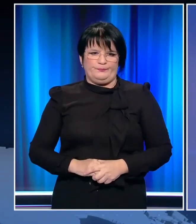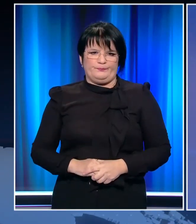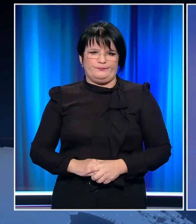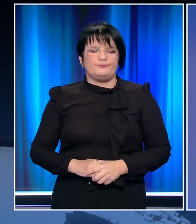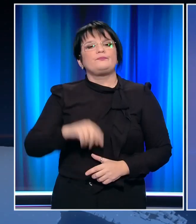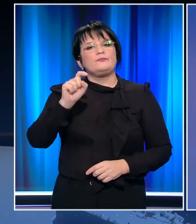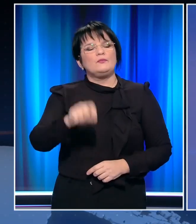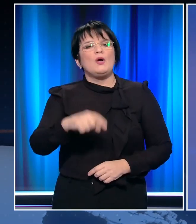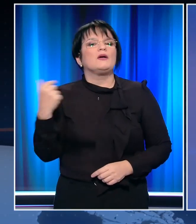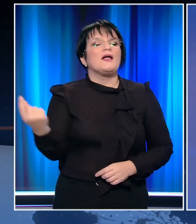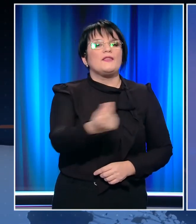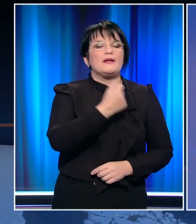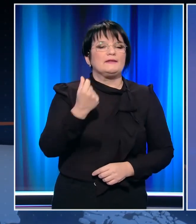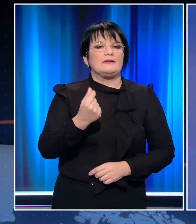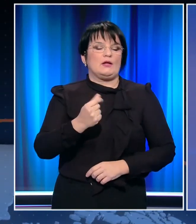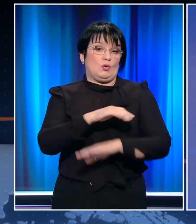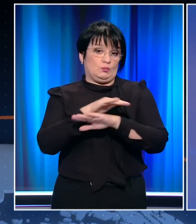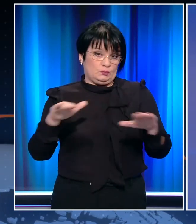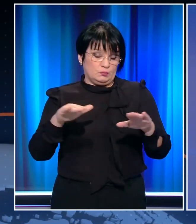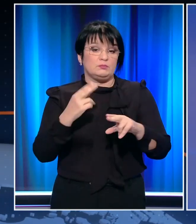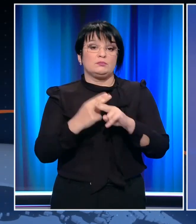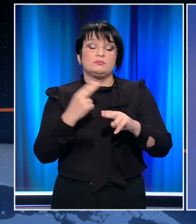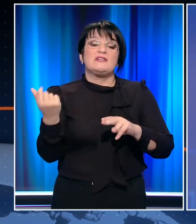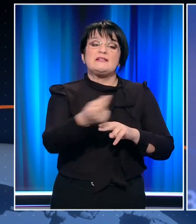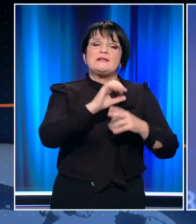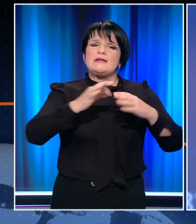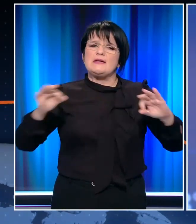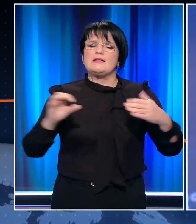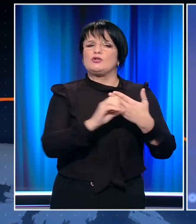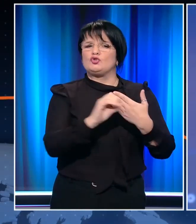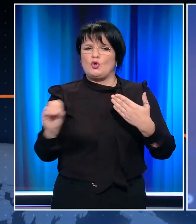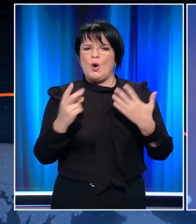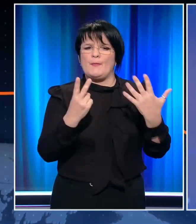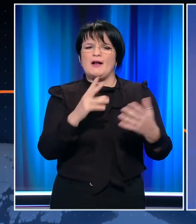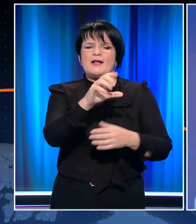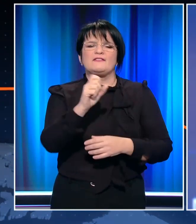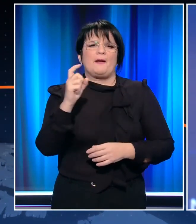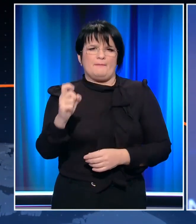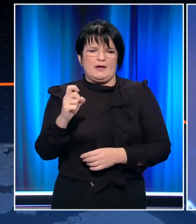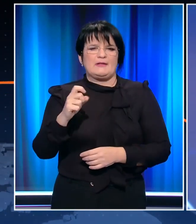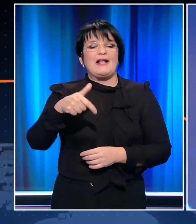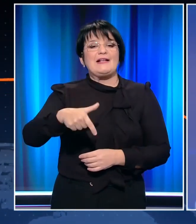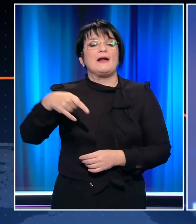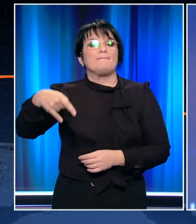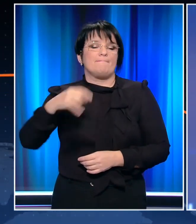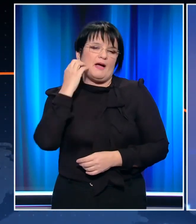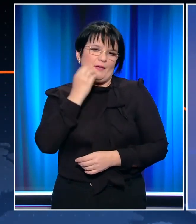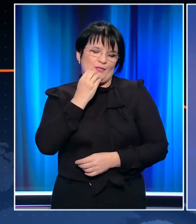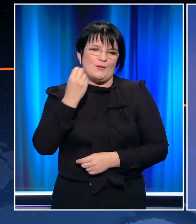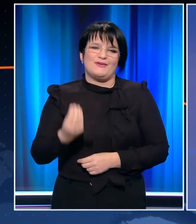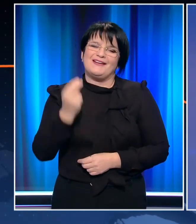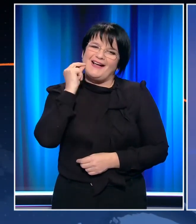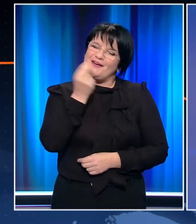Και στο σημείο αυτό το δελτίο μας ολοκληρώθηκε. Και όλη η επικαιρότητα αναλυτικά στο κεντρικό δελτίο ειδήσεων του Open στις 7 παρα 10 με το Γιάννη